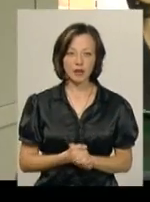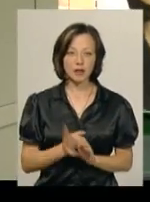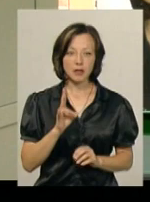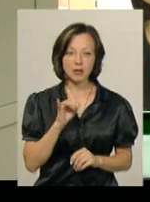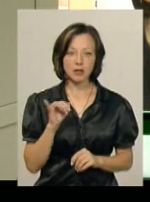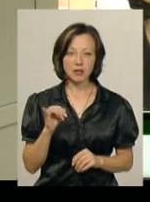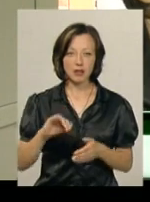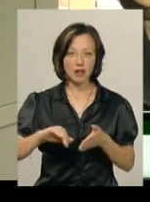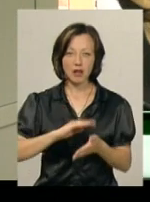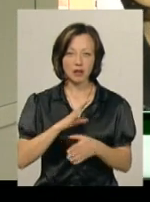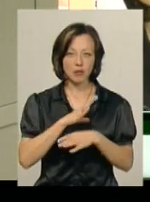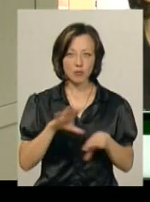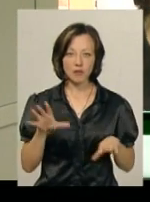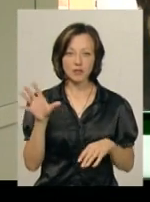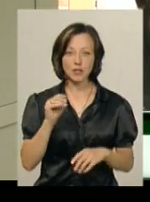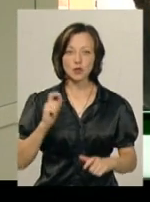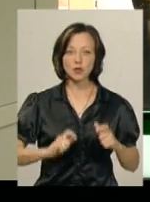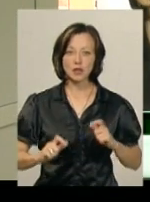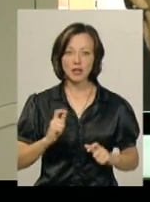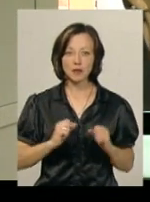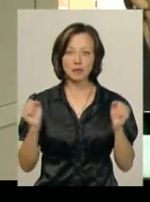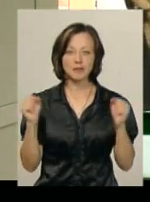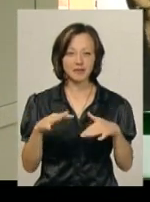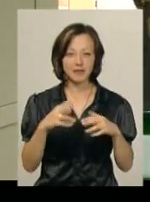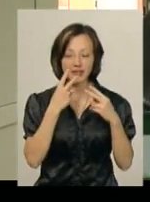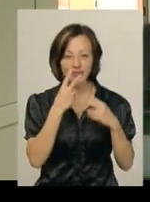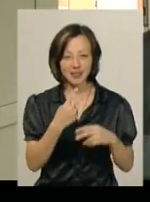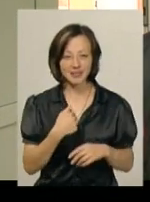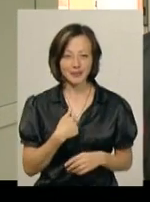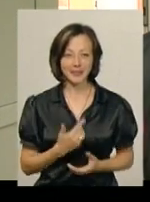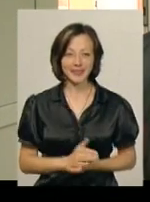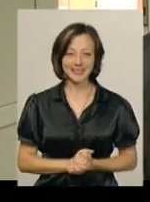не відмовляли, але всі студенти позбігалися дивитися.